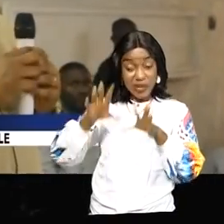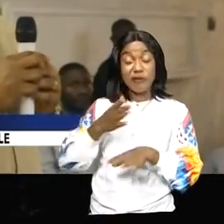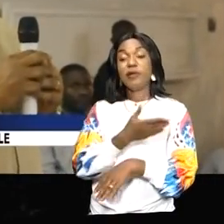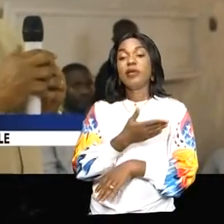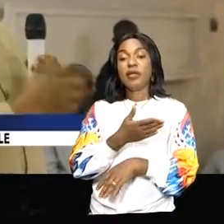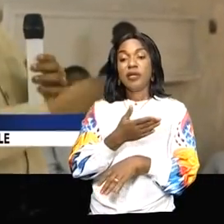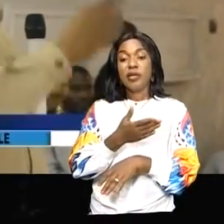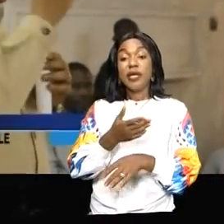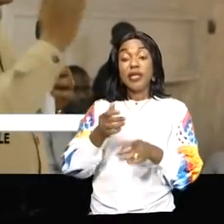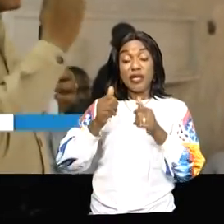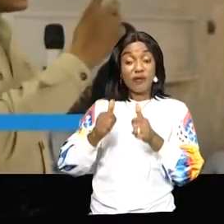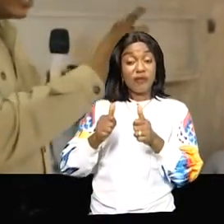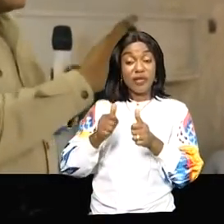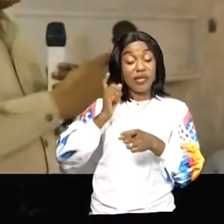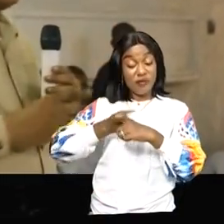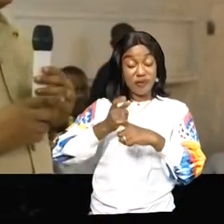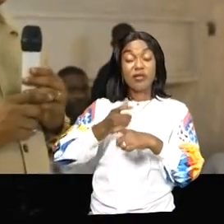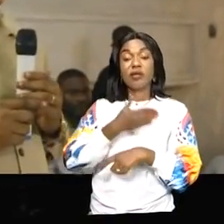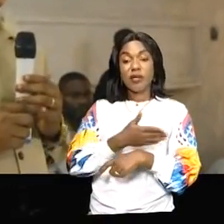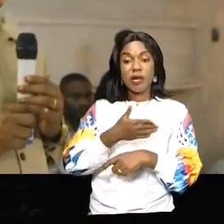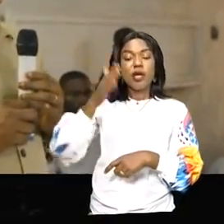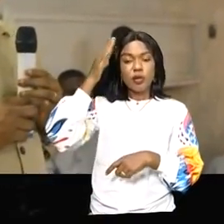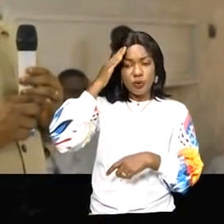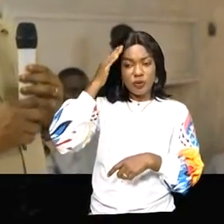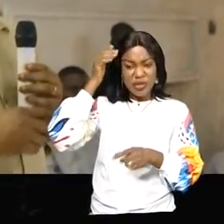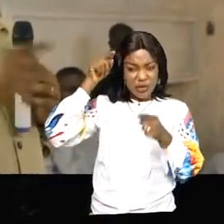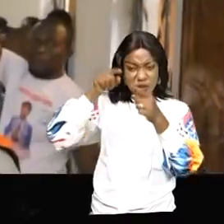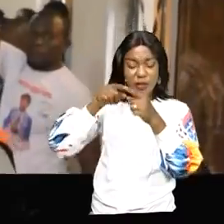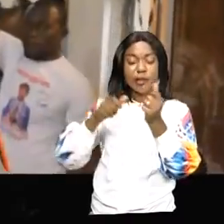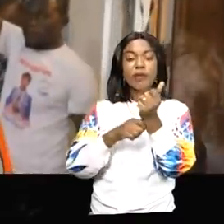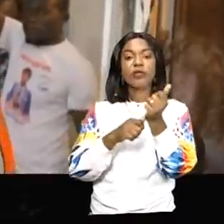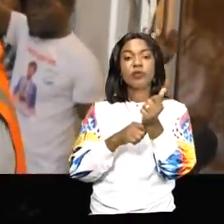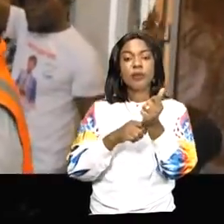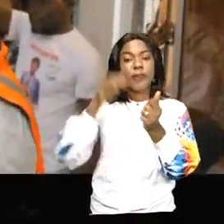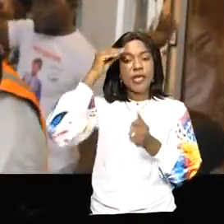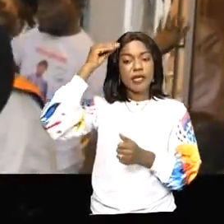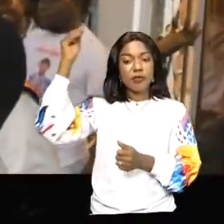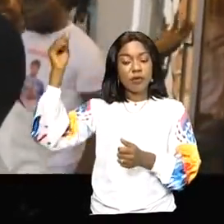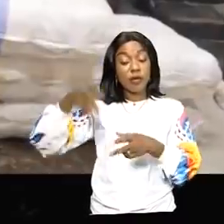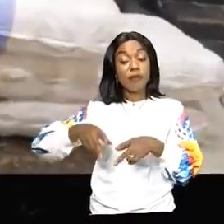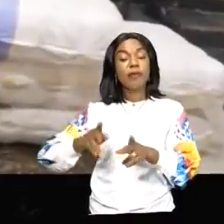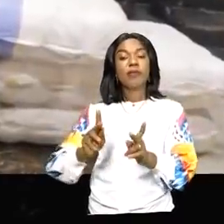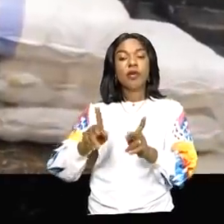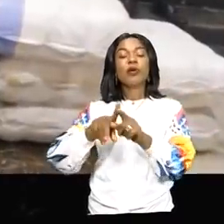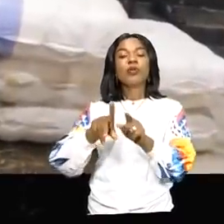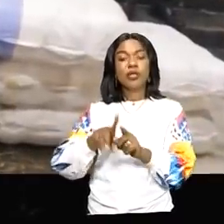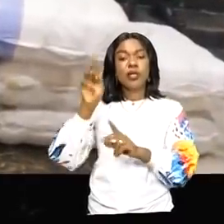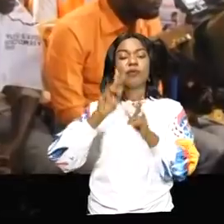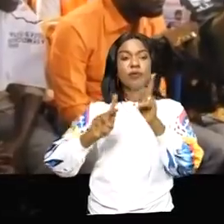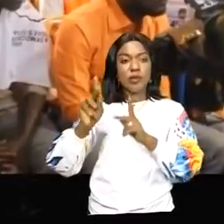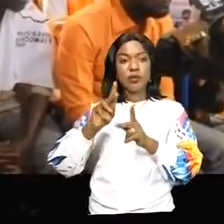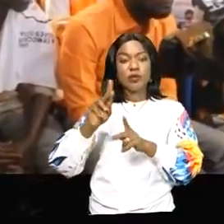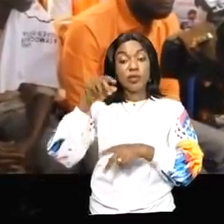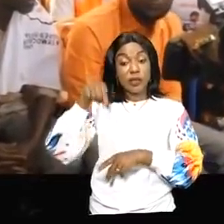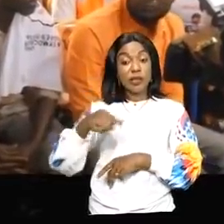angolaise qui est en danger. Connaissant la détermination de l'homme, l'espoir est permis et les habitants d'Ndanou